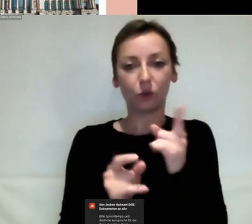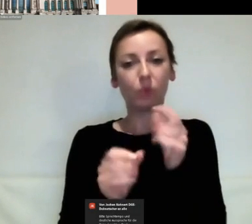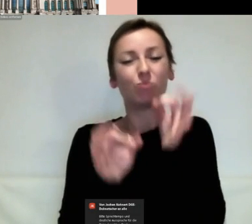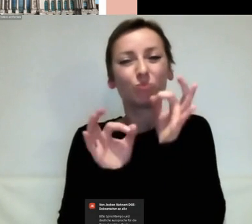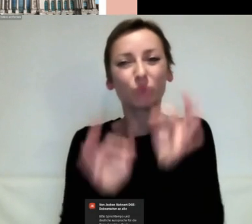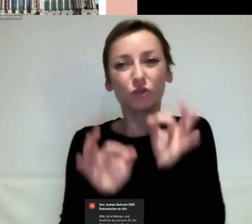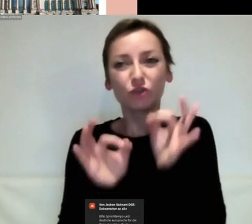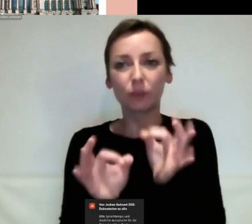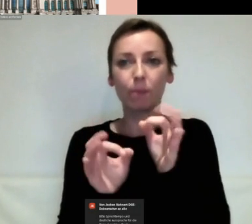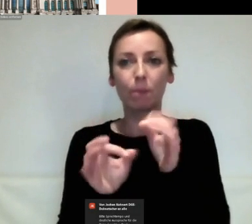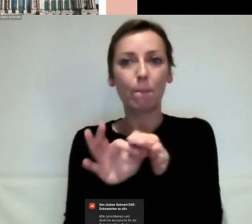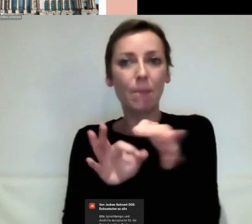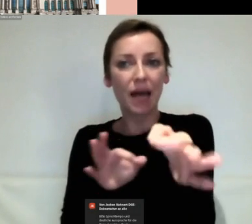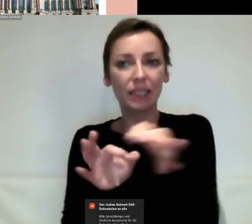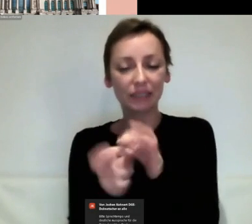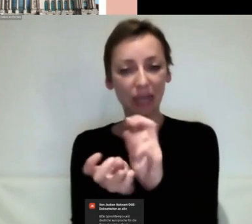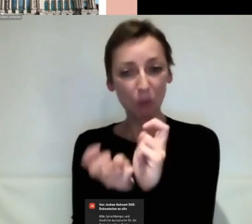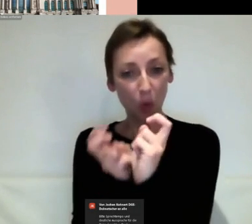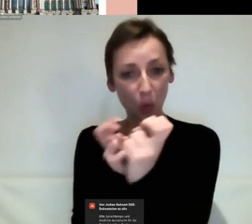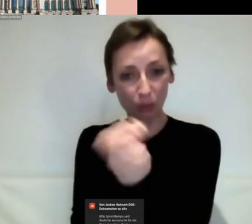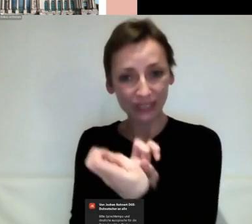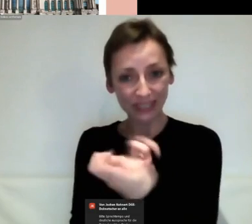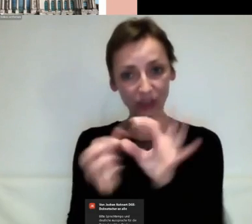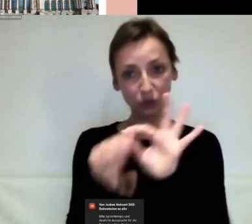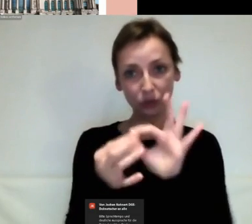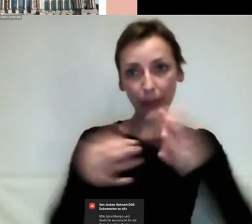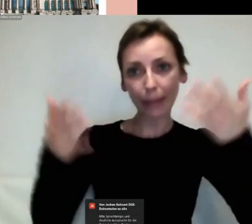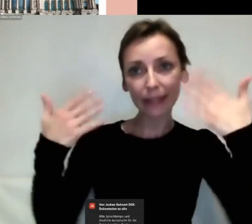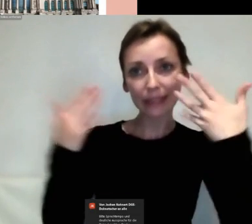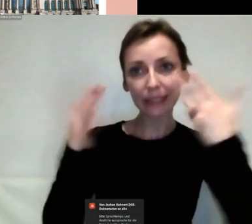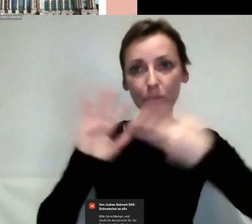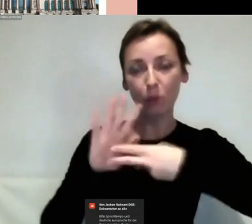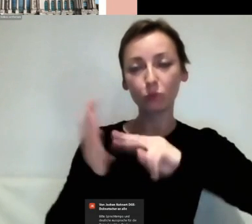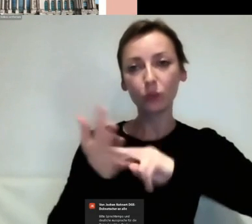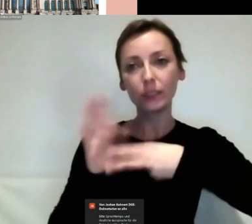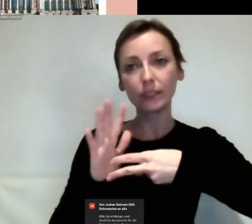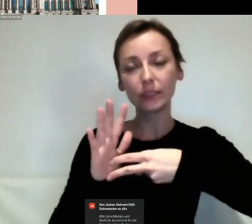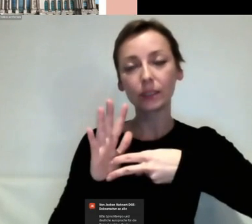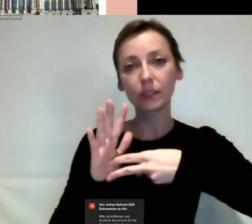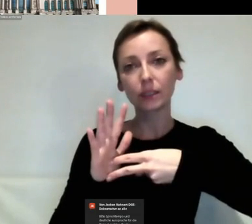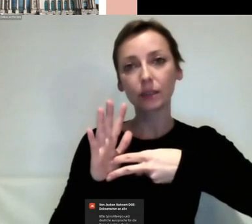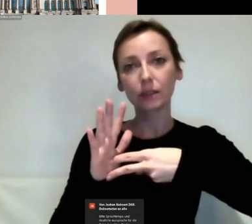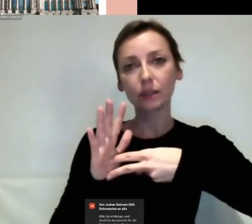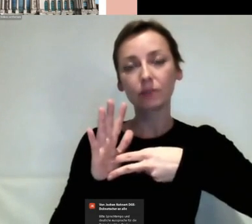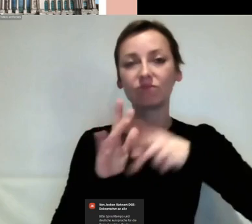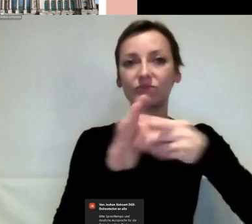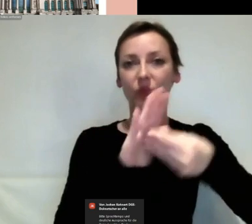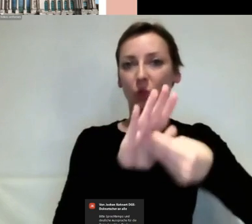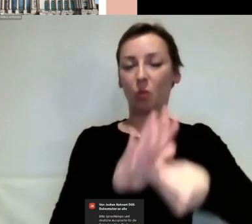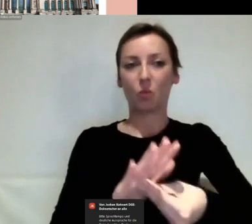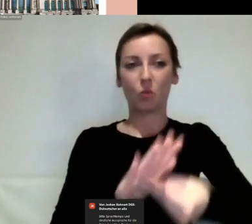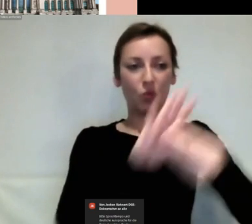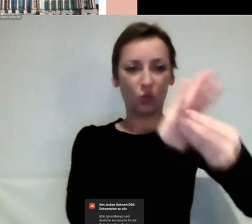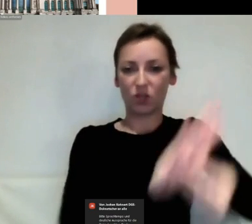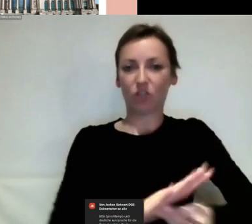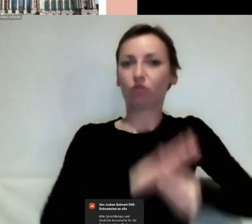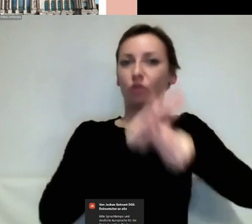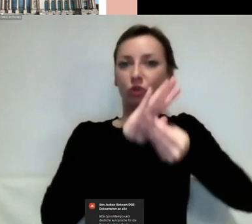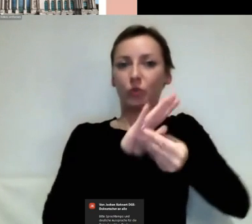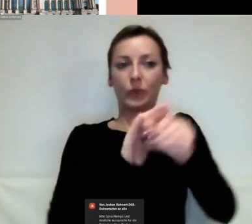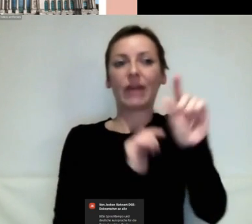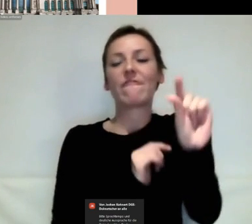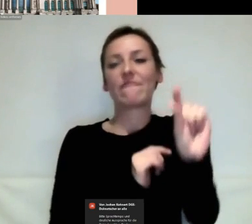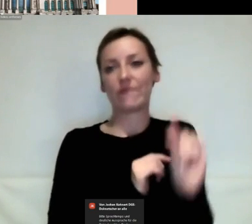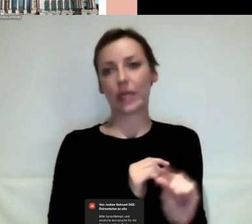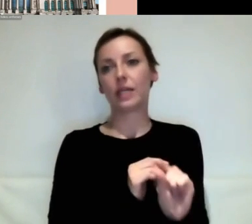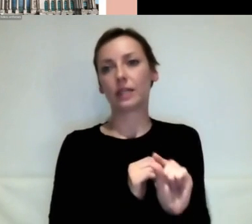Klimapolitik geht, dann ist die Unterstützung deutlich geringer. Das zeigen die